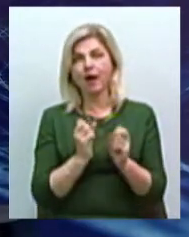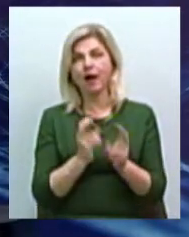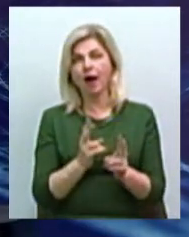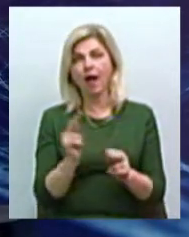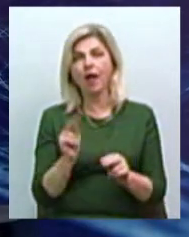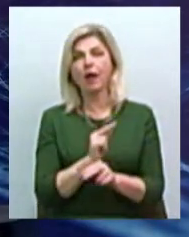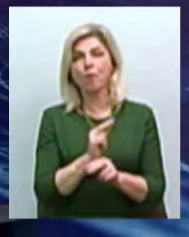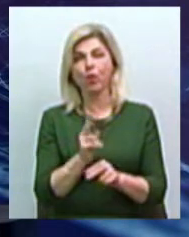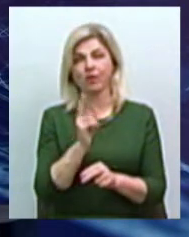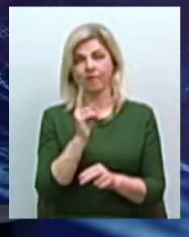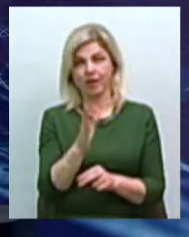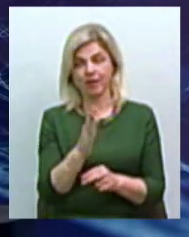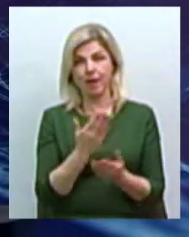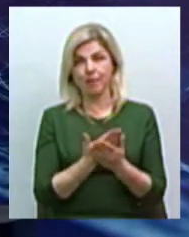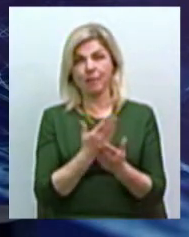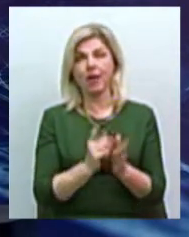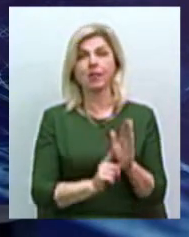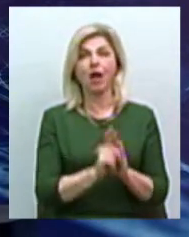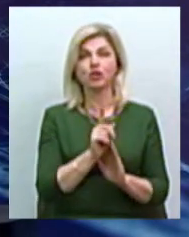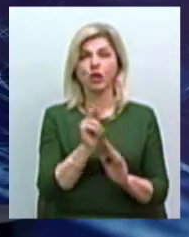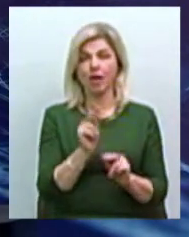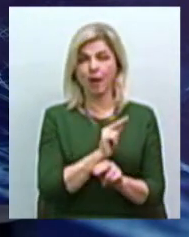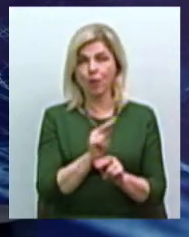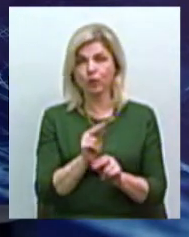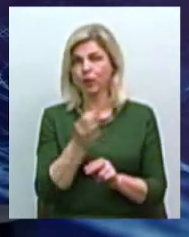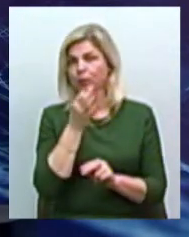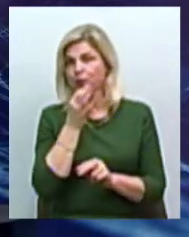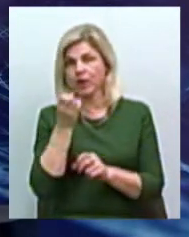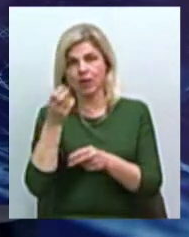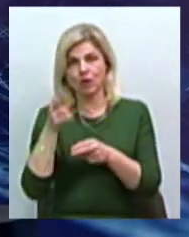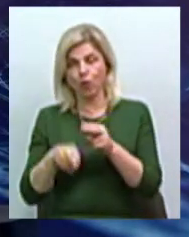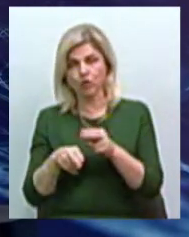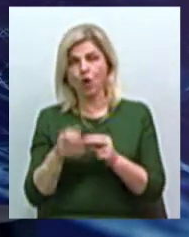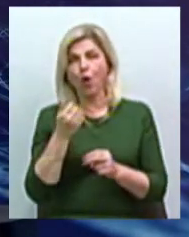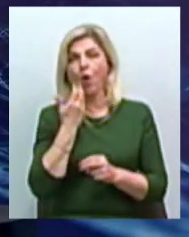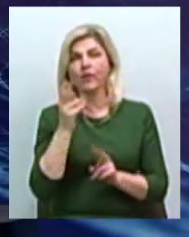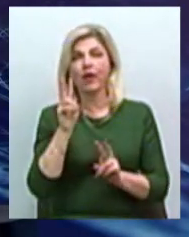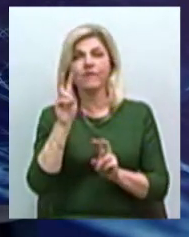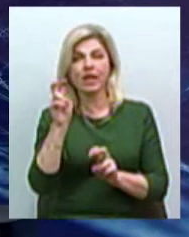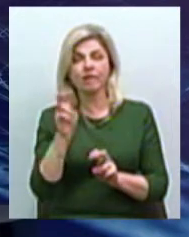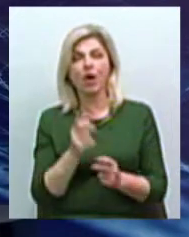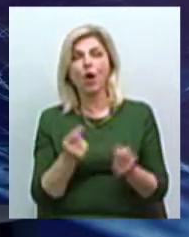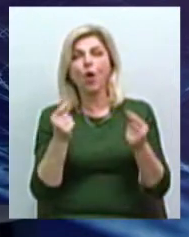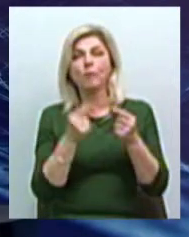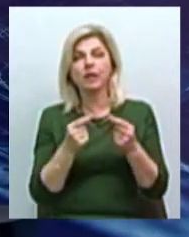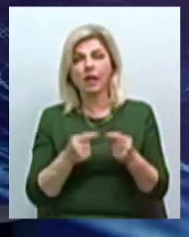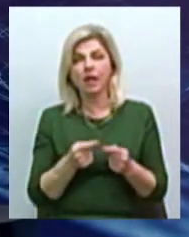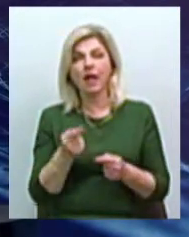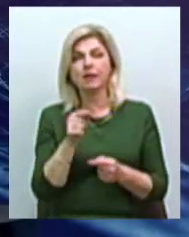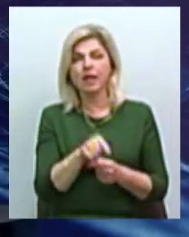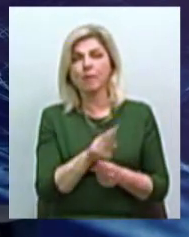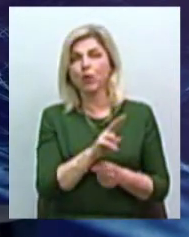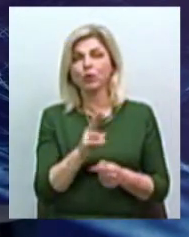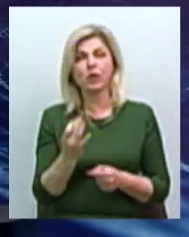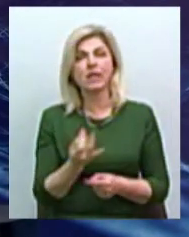квартири, коли почали ремонт і не закінчили, коли підрядчик определяється теми, хто не заинтересований,